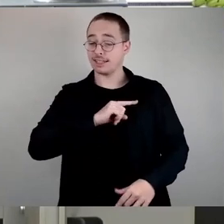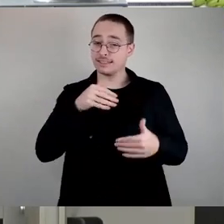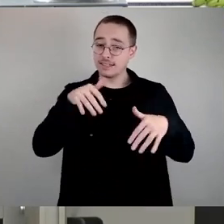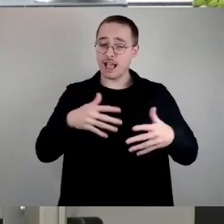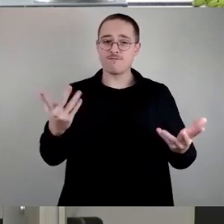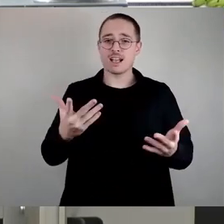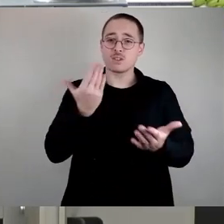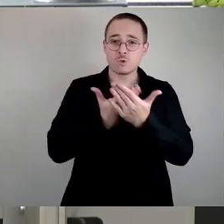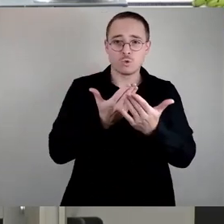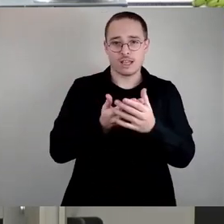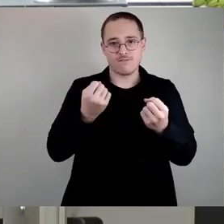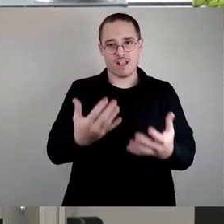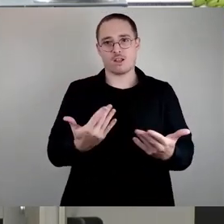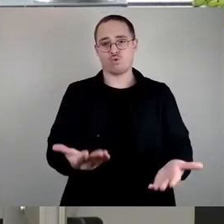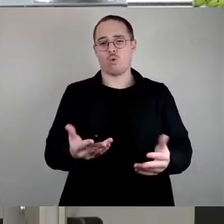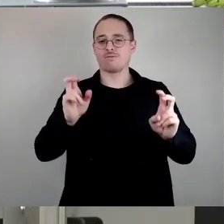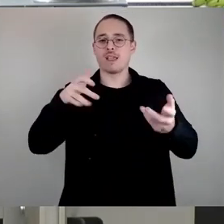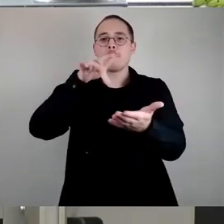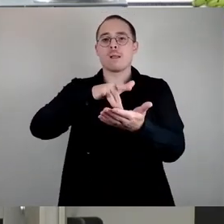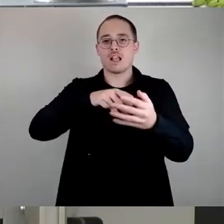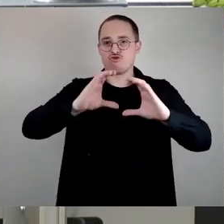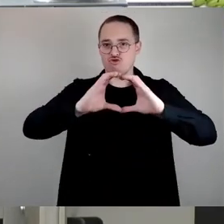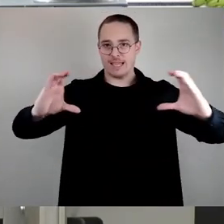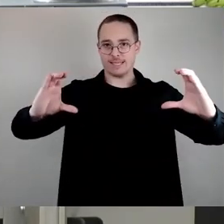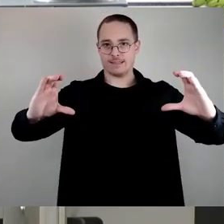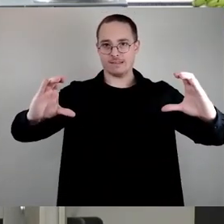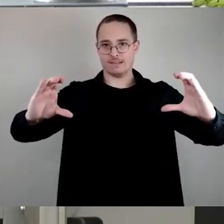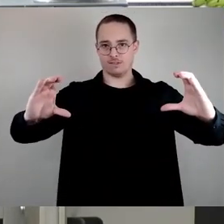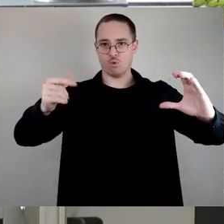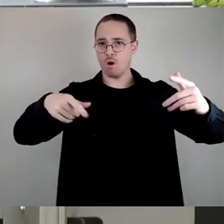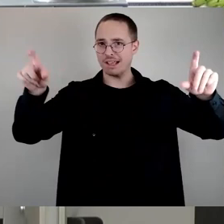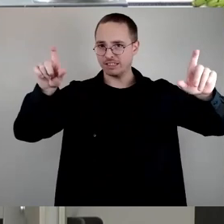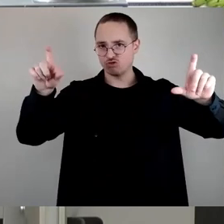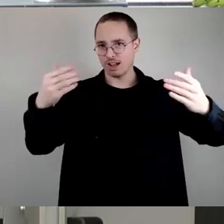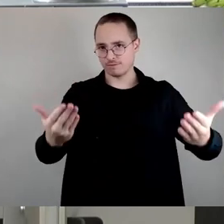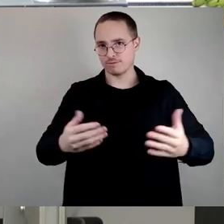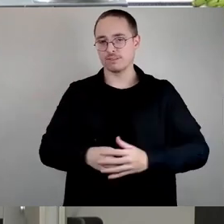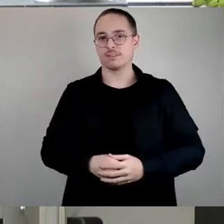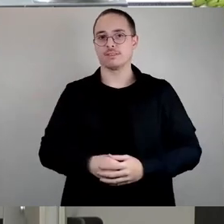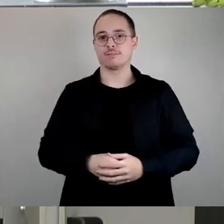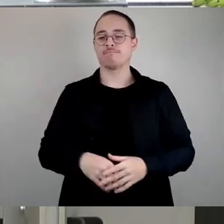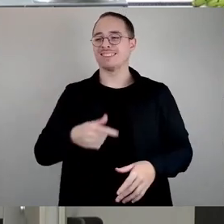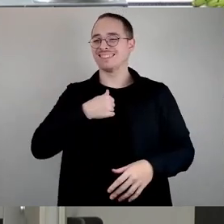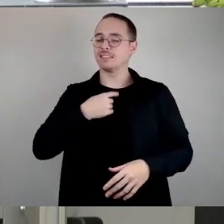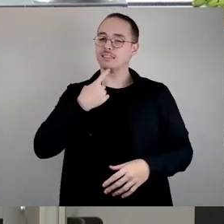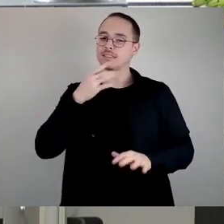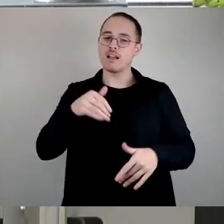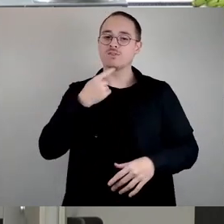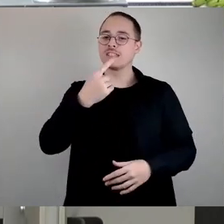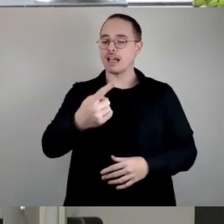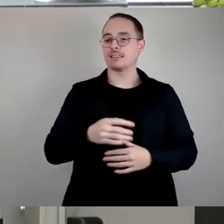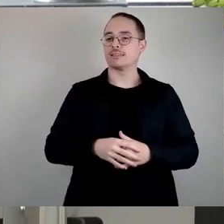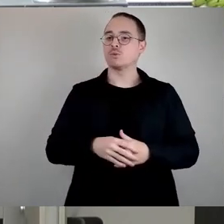unserer Gesellschaft. Und ich darf Ihnen sagen, Frau Frohwiese, sehr gern schließen wir uns zur neuen